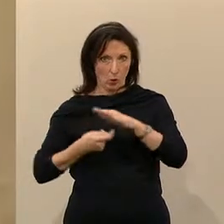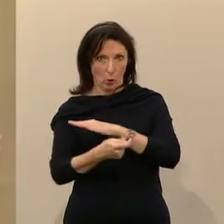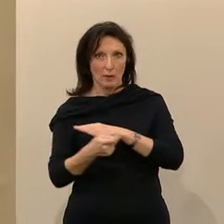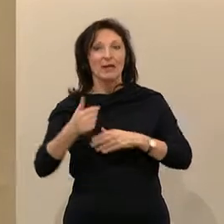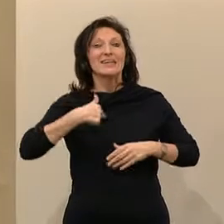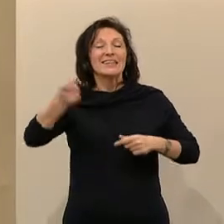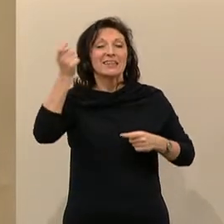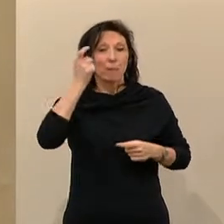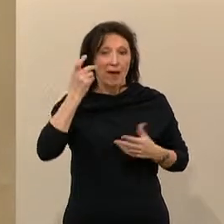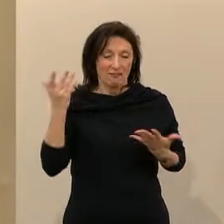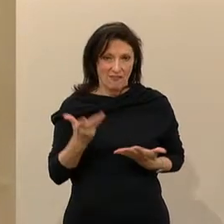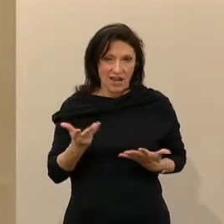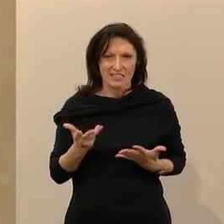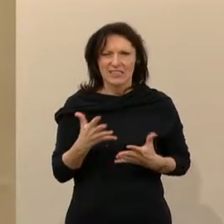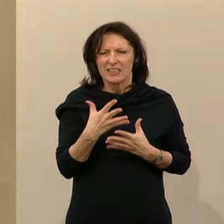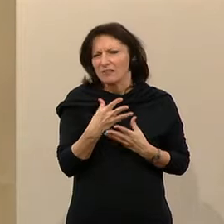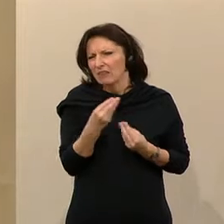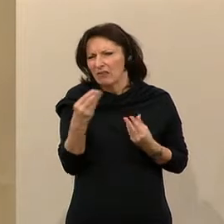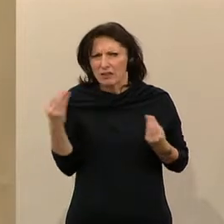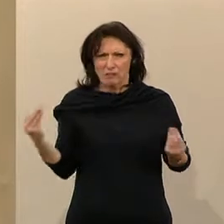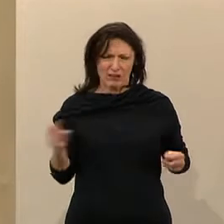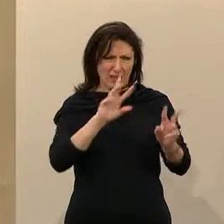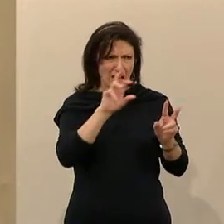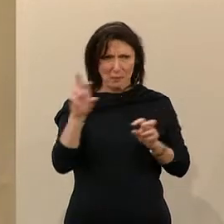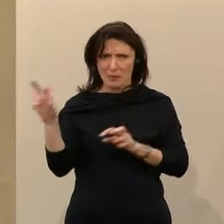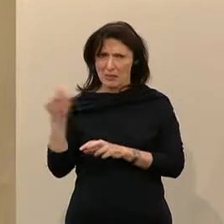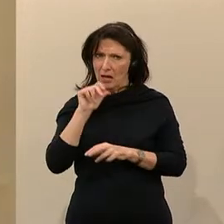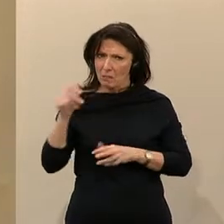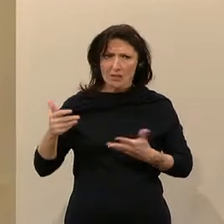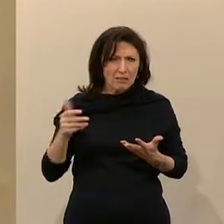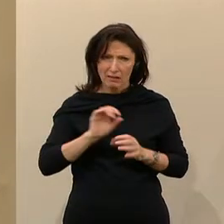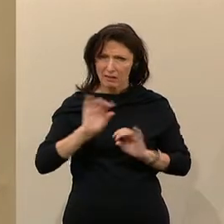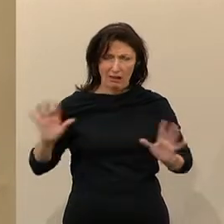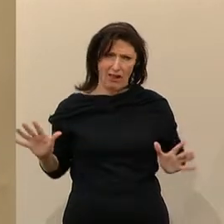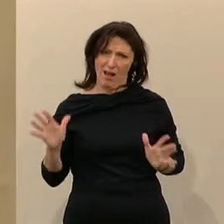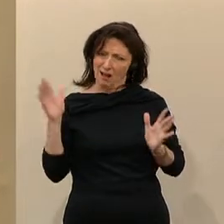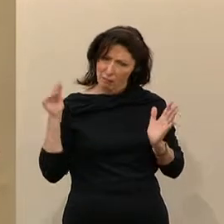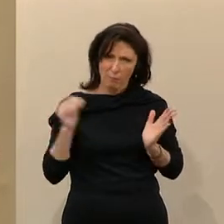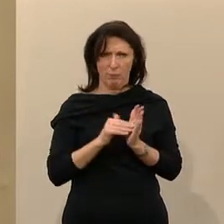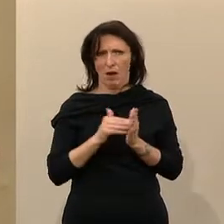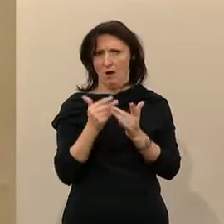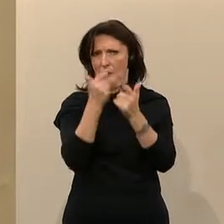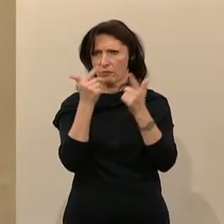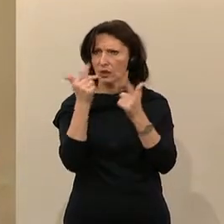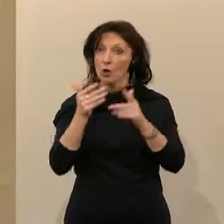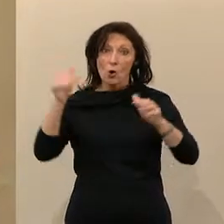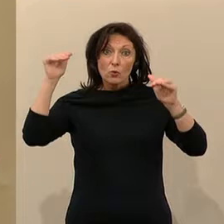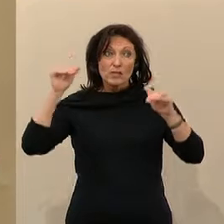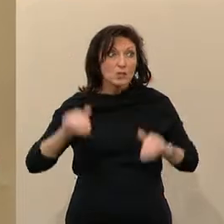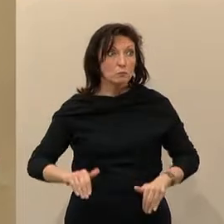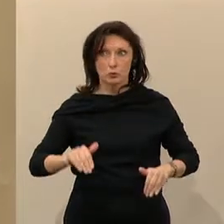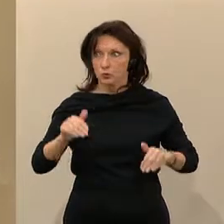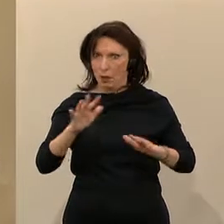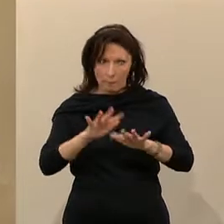Aber ich spreche davon, dass es eine Vielzahl von offenen Fragen gibt, die einer weiteren Klärung bedürfen. Und hier muss es unser Ansinnen